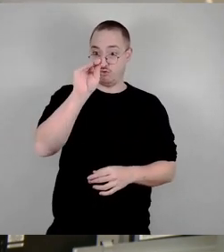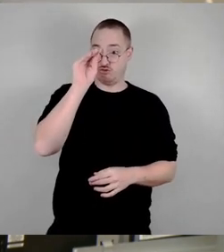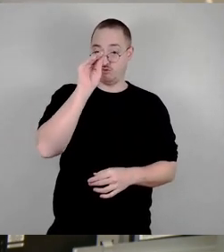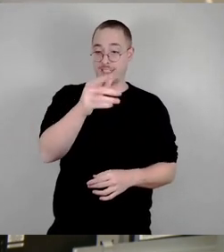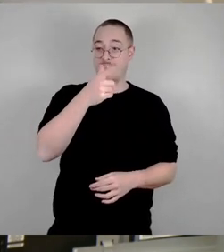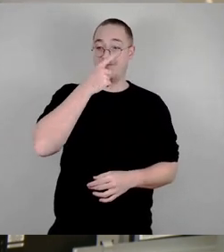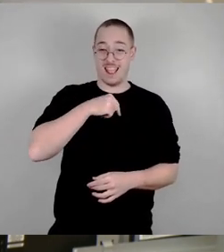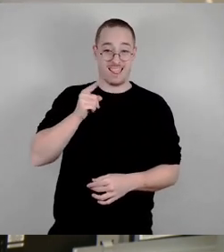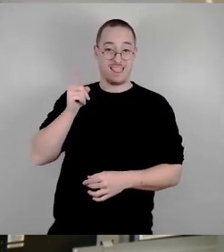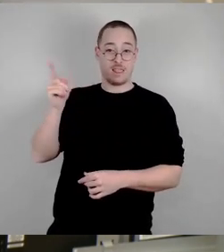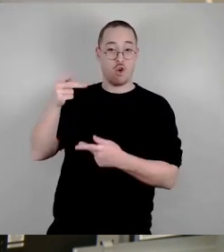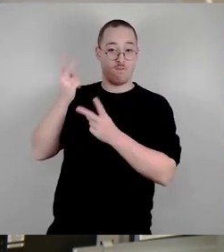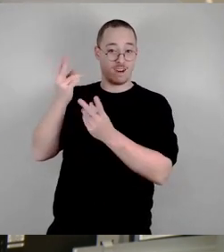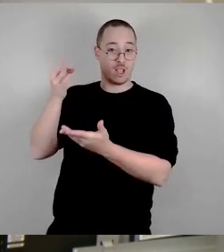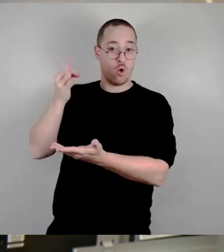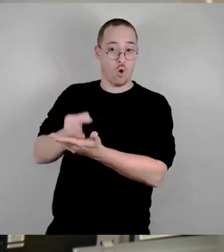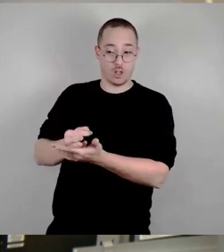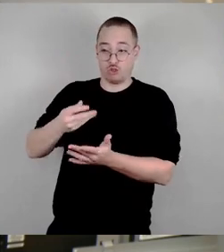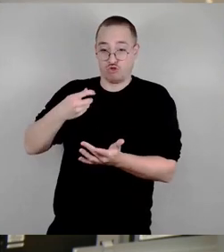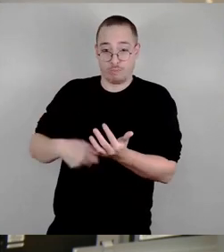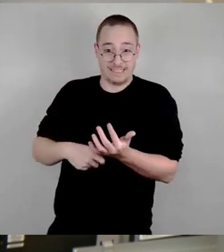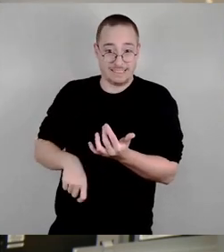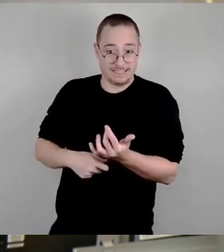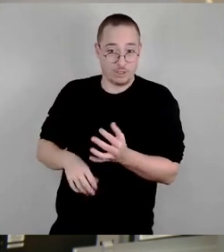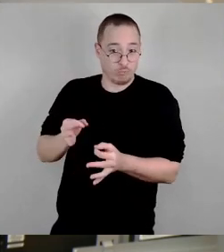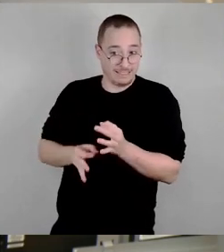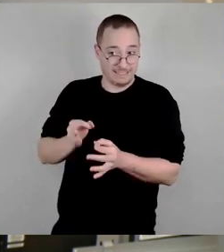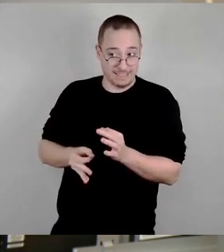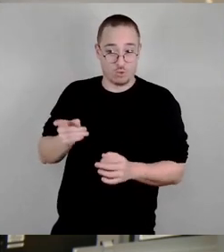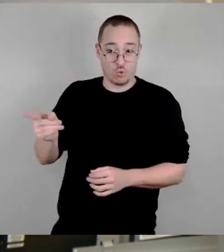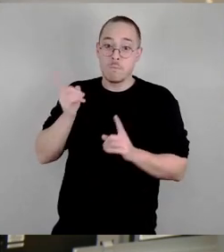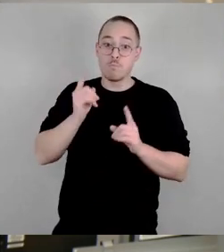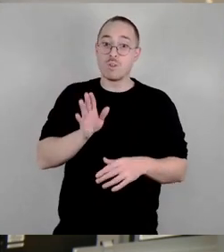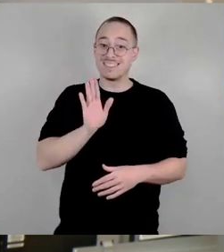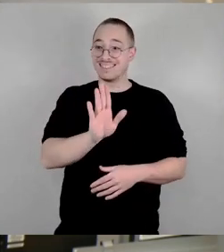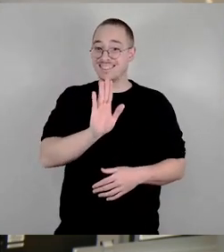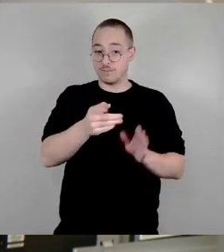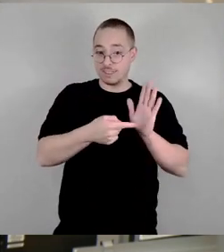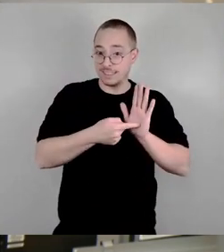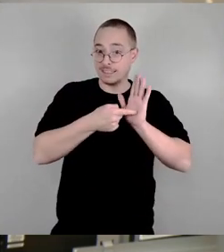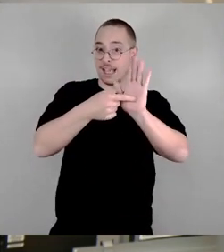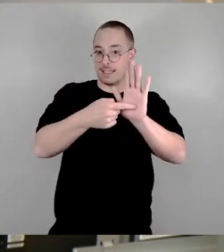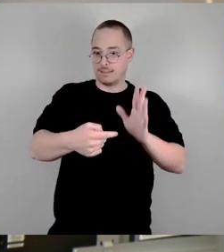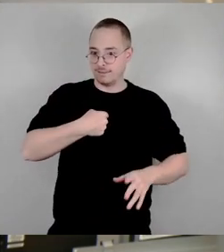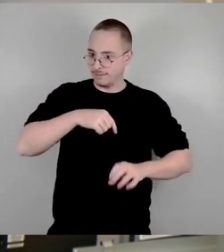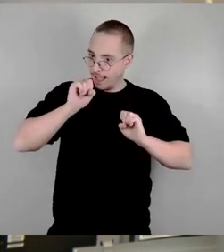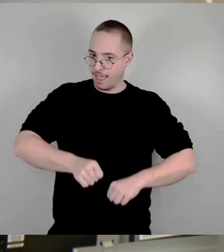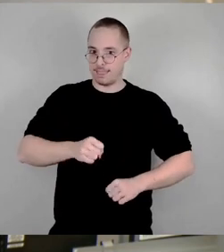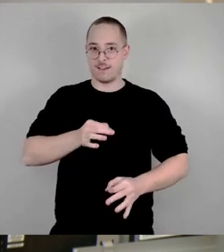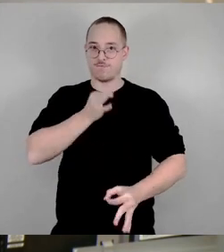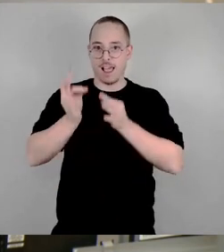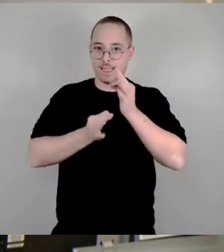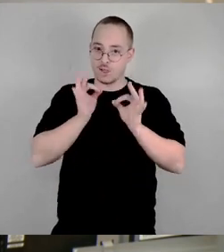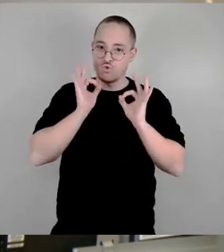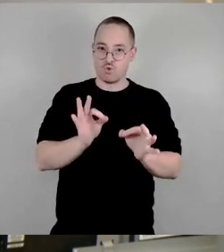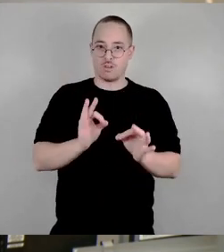zeigen, dass du es kannst. Musst du auch die Vielfalt deines Repertoires zeigen. Und das hat positive Auswirkungen gebracht. In